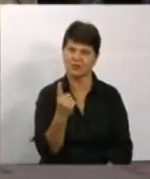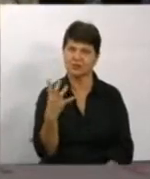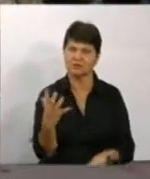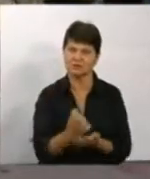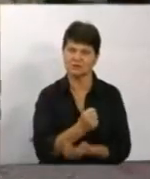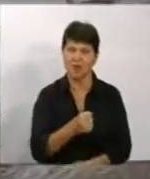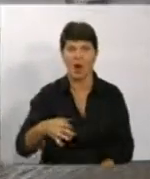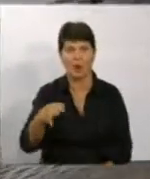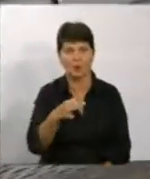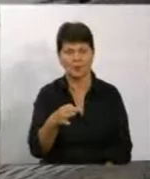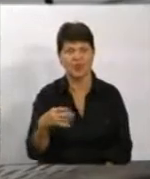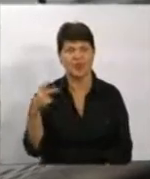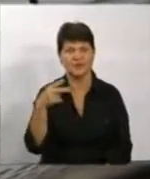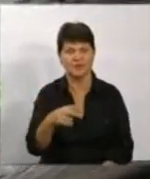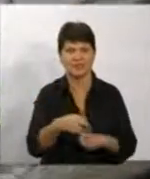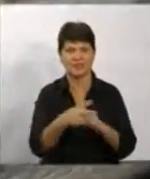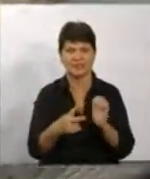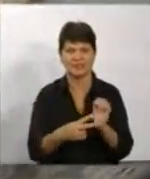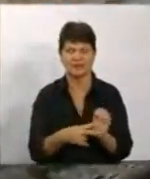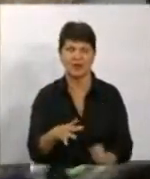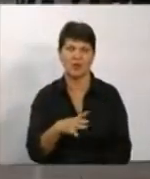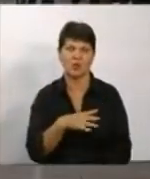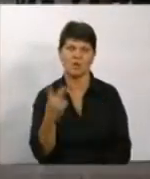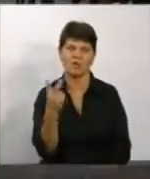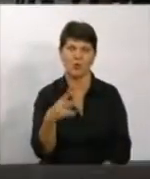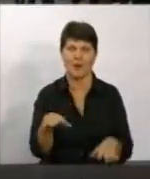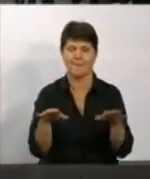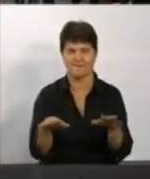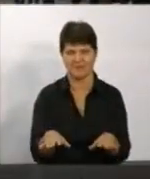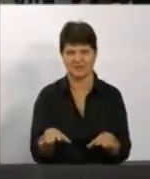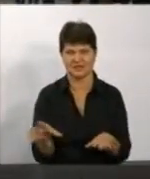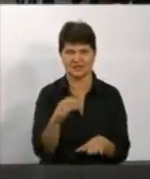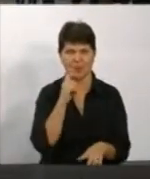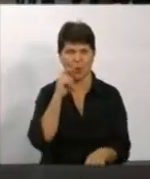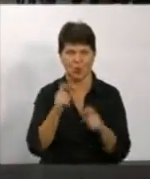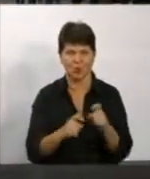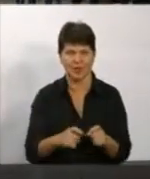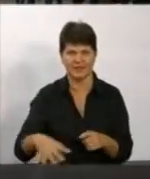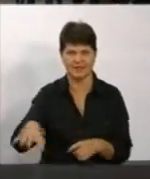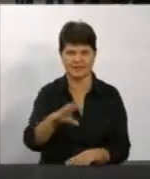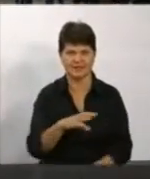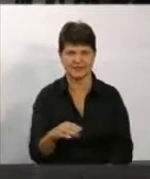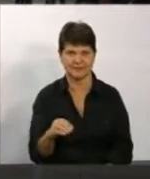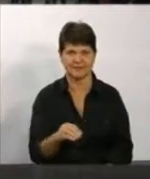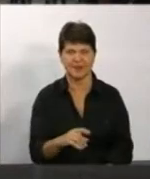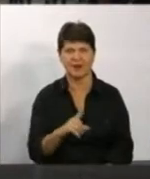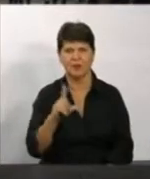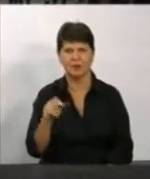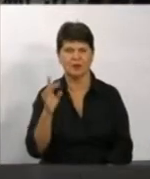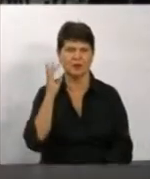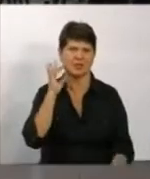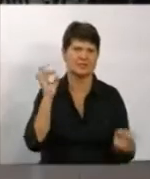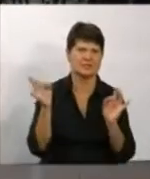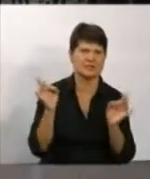На всеукраїнському 2017-го був другим. Як я був маленьким, працювали, ця машина чарована, яка їде, сирена. Не знаю, що